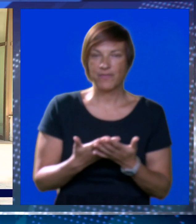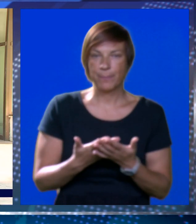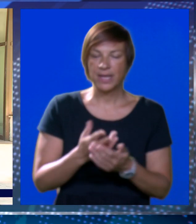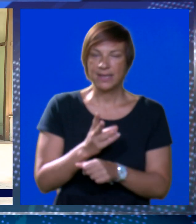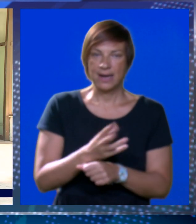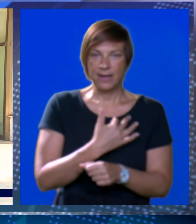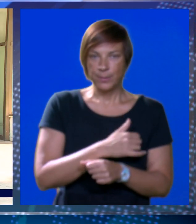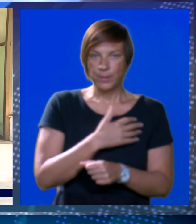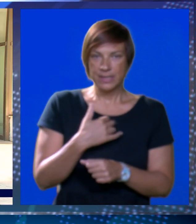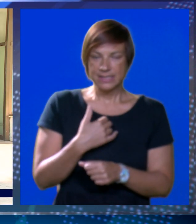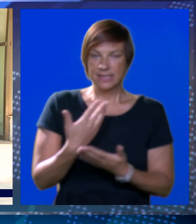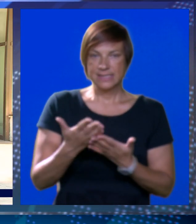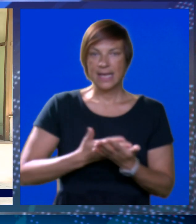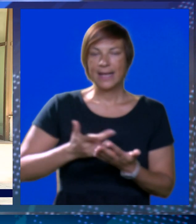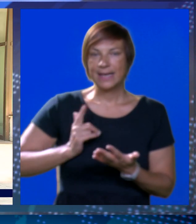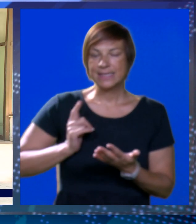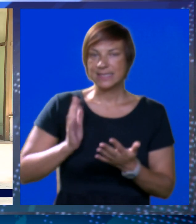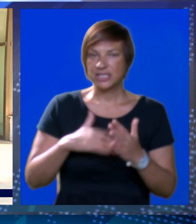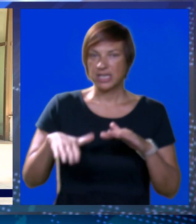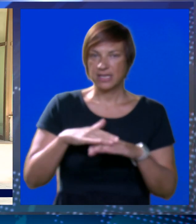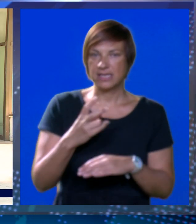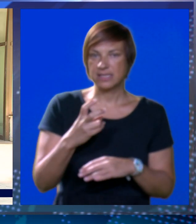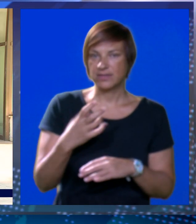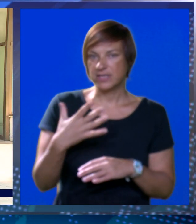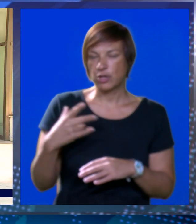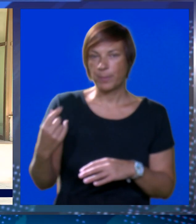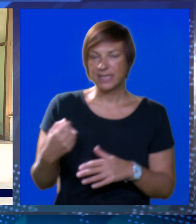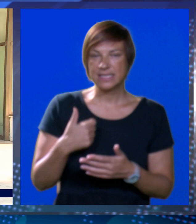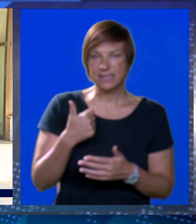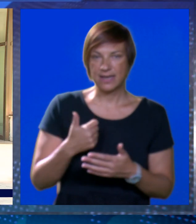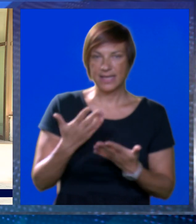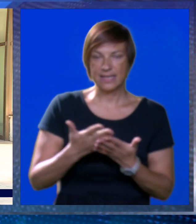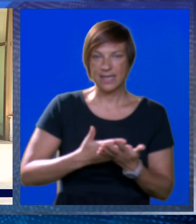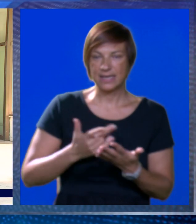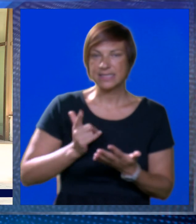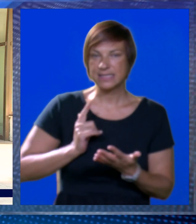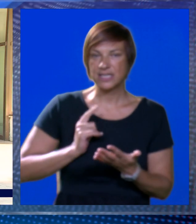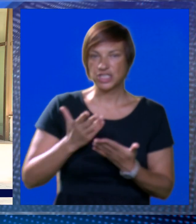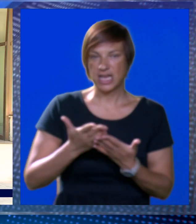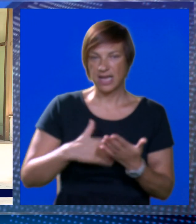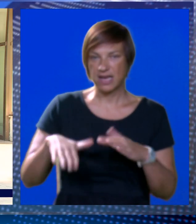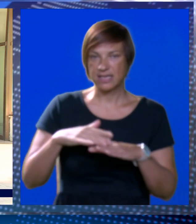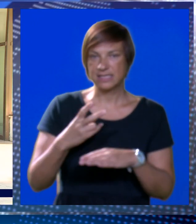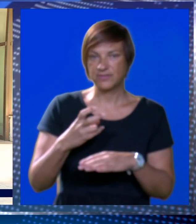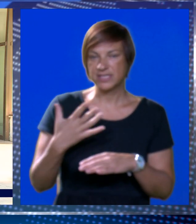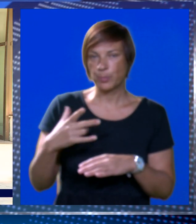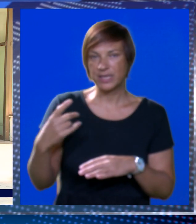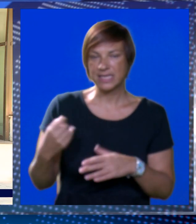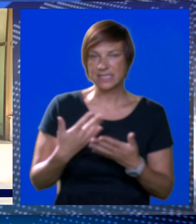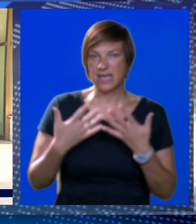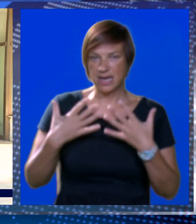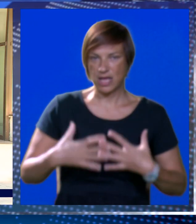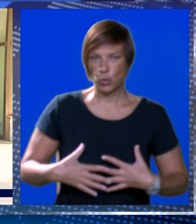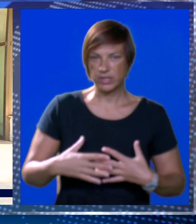u Republici Hrvatskoj za liste čekanja iznad 250 dana. Jedina lista čekanja iznad 250 dana